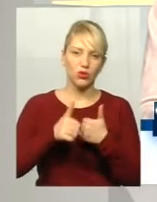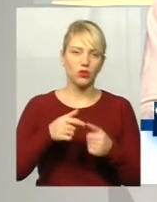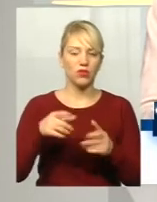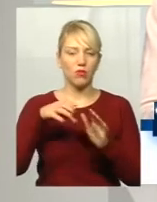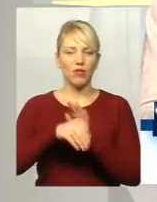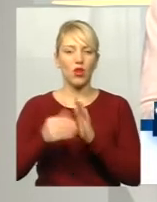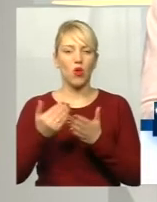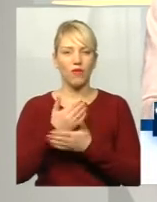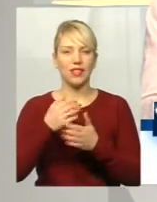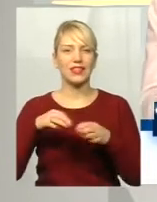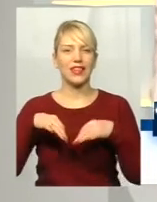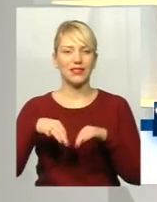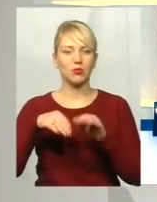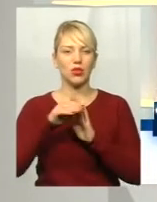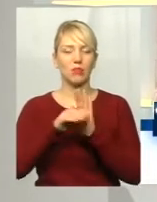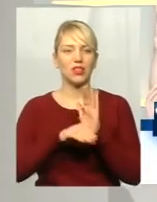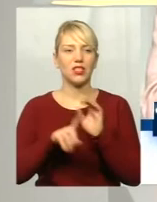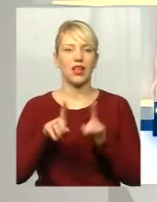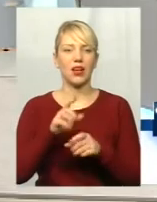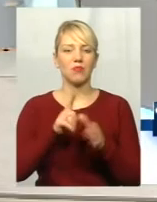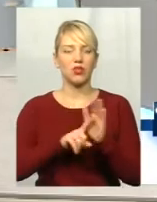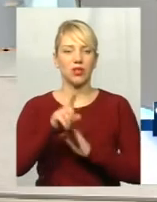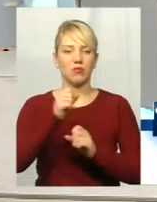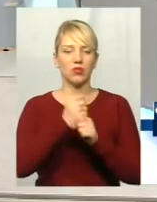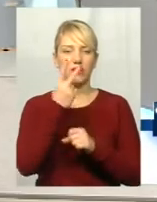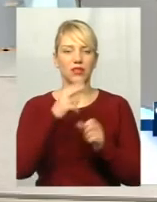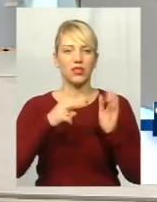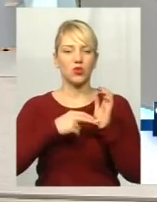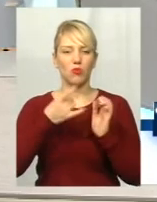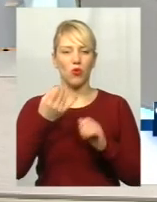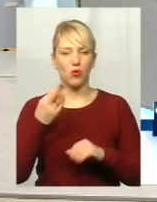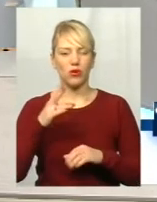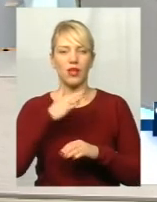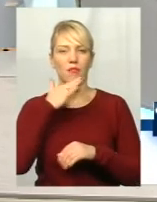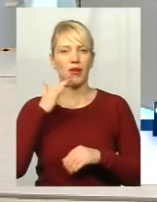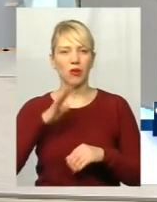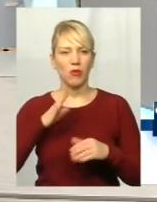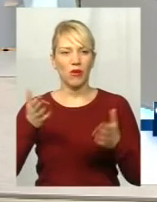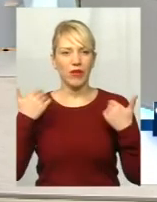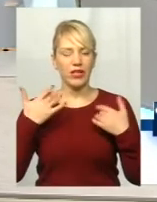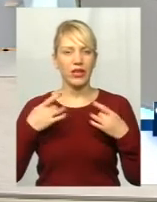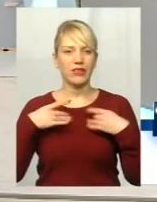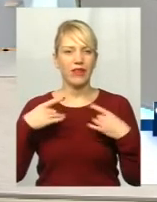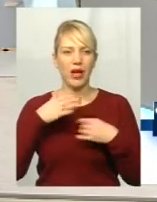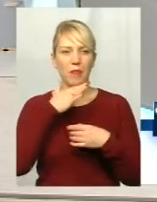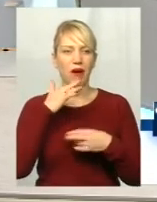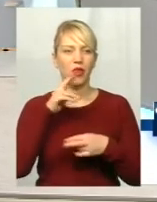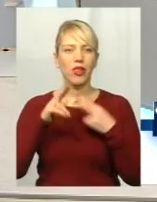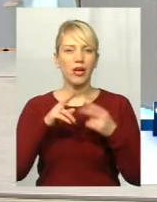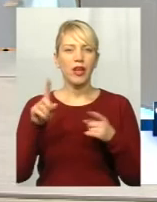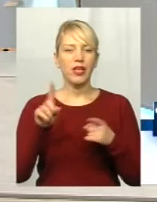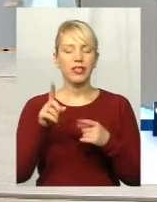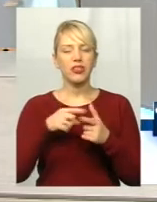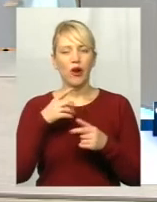оцеї нової транспортної мережі, яка запроваджена, там, 27 грудня. Потім багато вихідних, свята і багато нарікан. Чи очікували, що